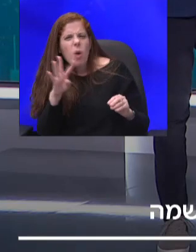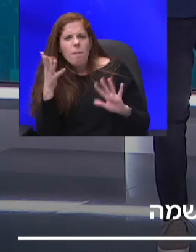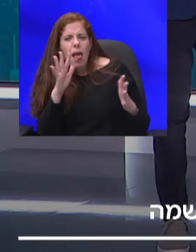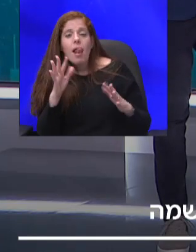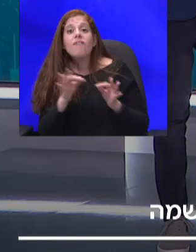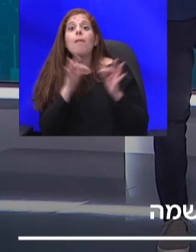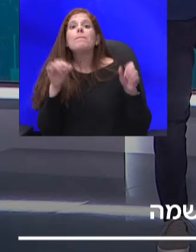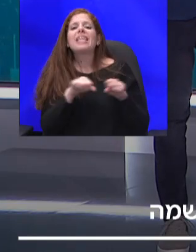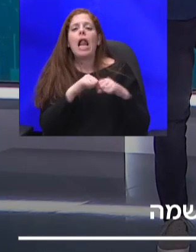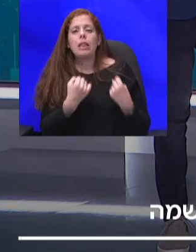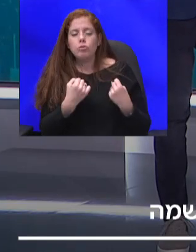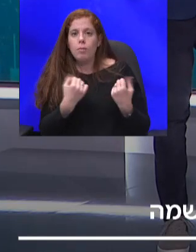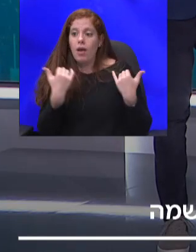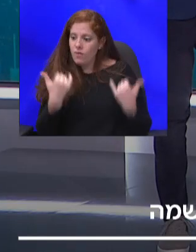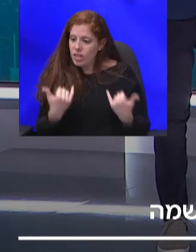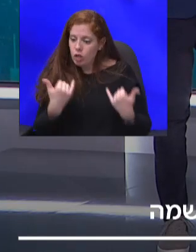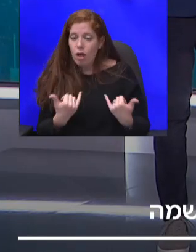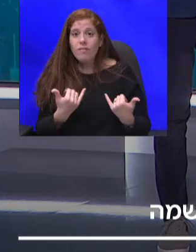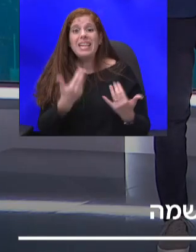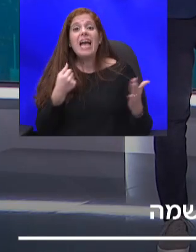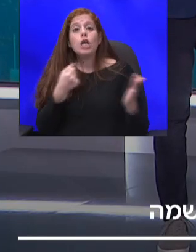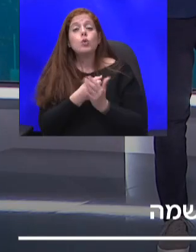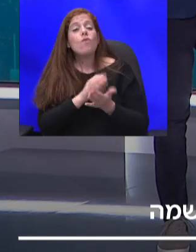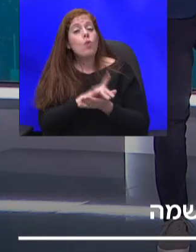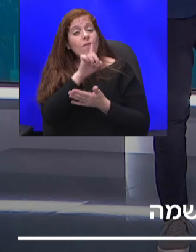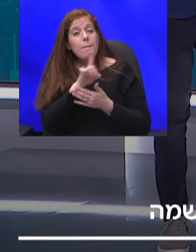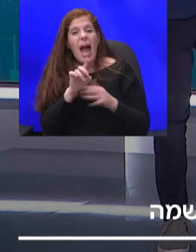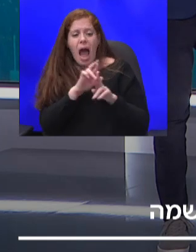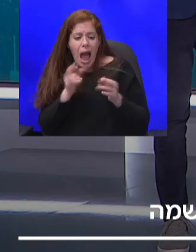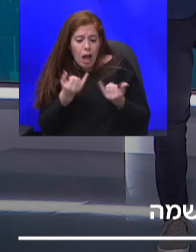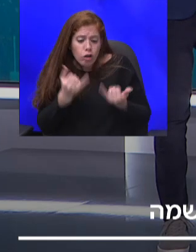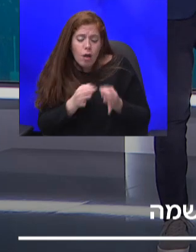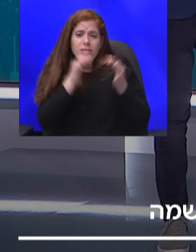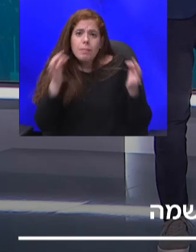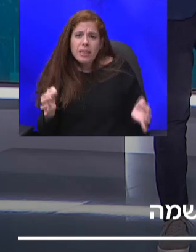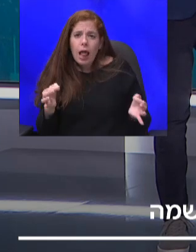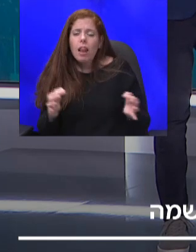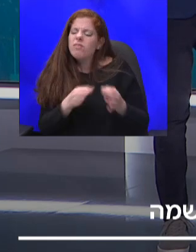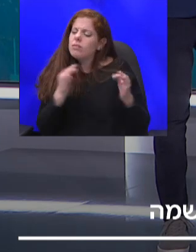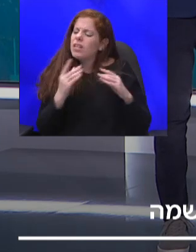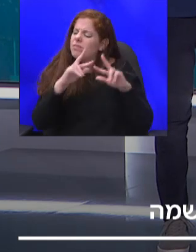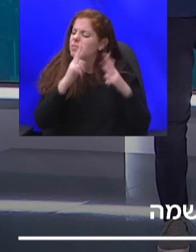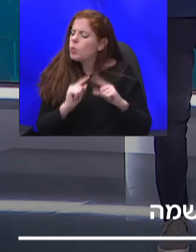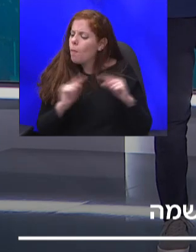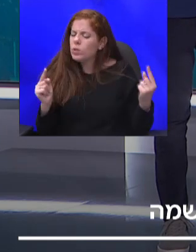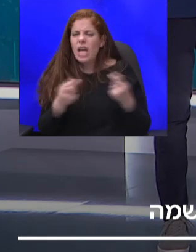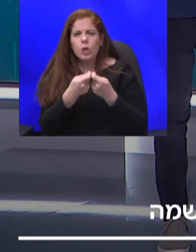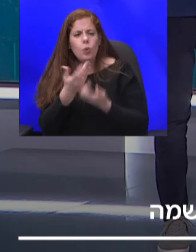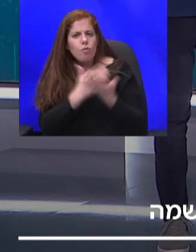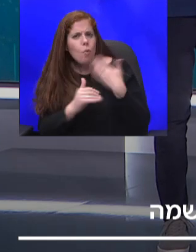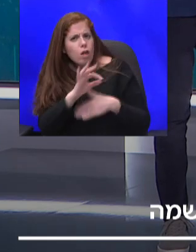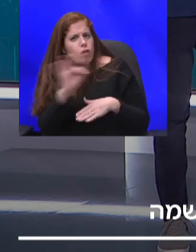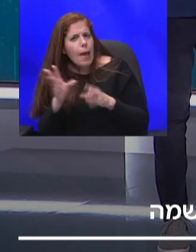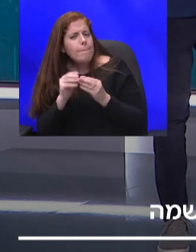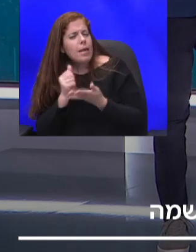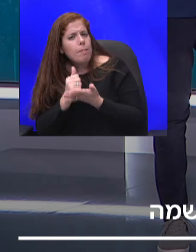אנחנו לקרן סוף נובבה, רק עכשיו זה יוצא לדרך, וזה יוצא לדרך באיזושהי צורה מוזרה, שיתוף פעולה שלכם עם האוצר, במקור פשוט לעשות את זה